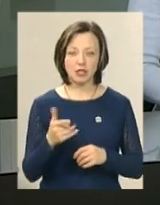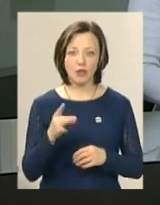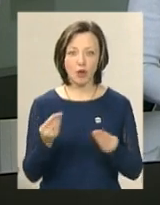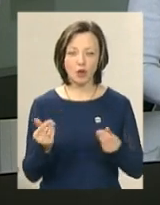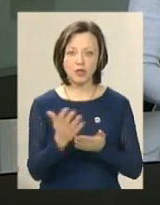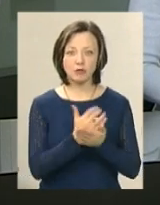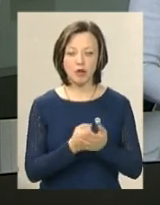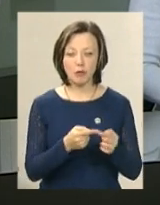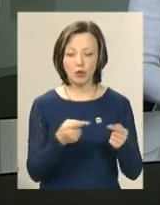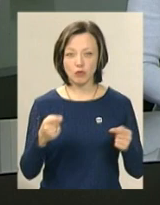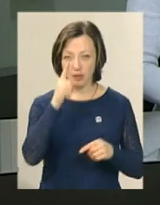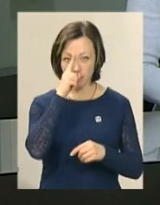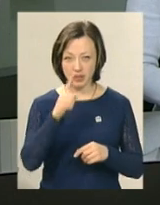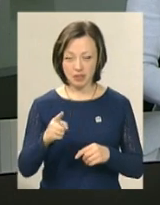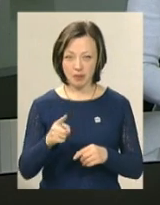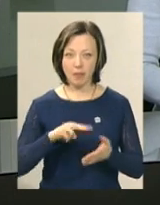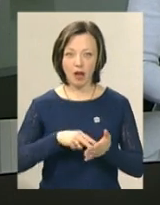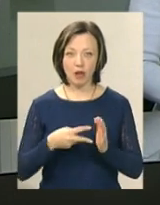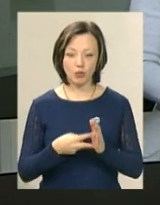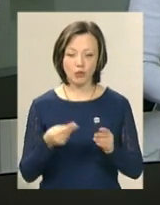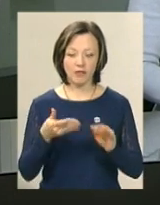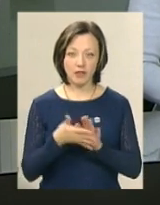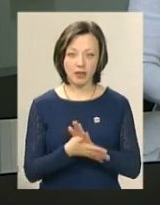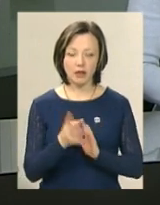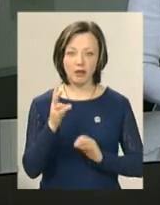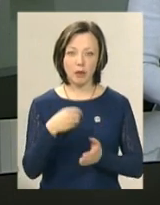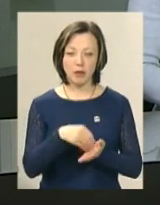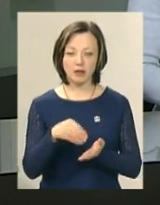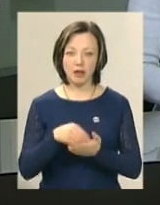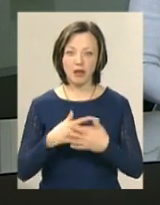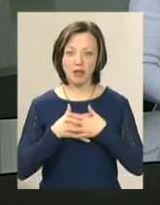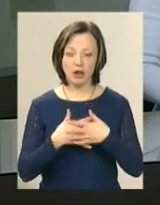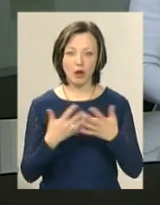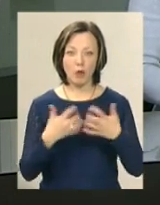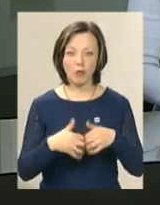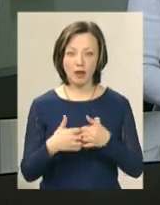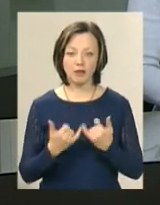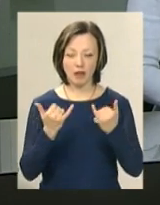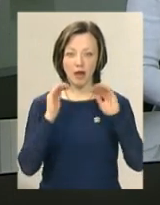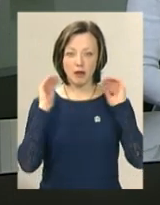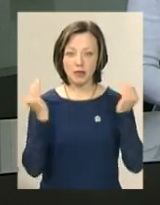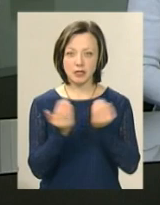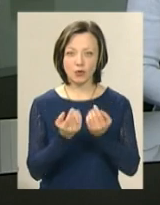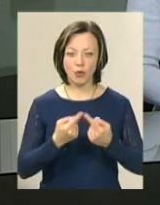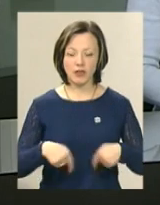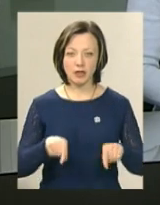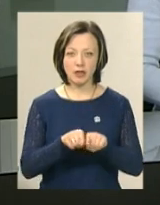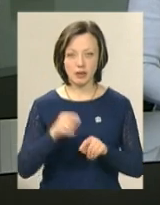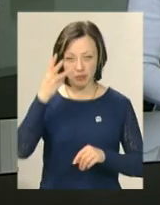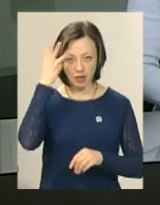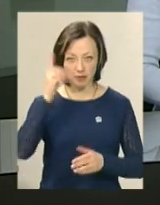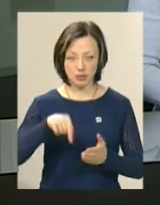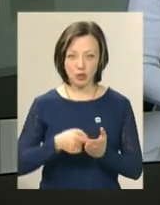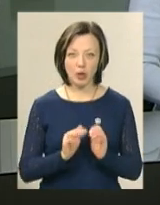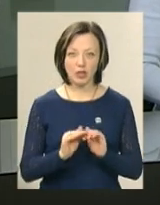Гроші збирали впродовж місяця. Їх планують витратити на придбання дихального обладнання для реанімаційного відділення Хмельницької